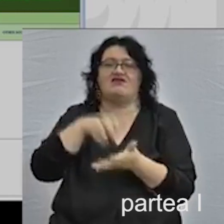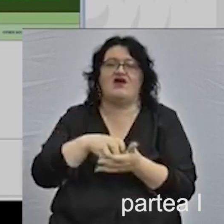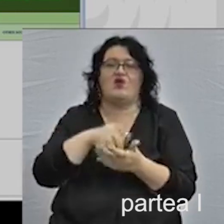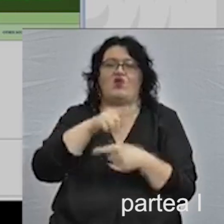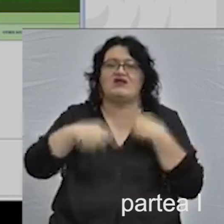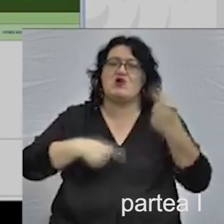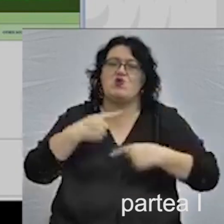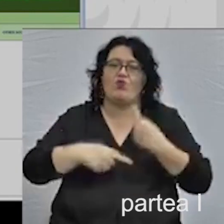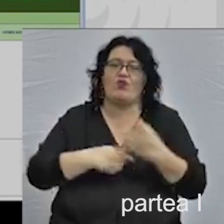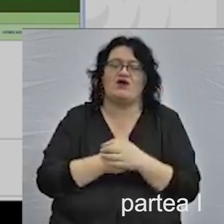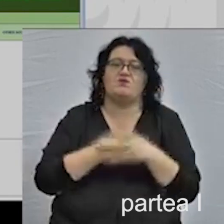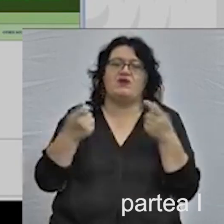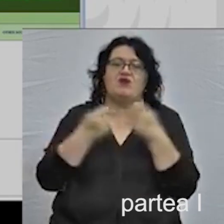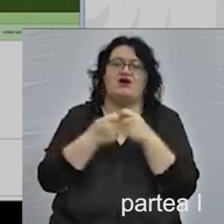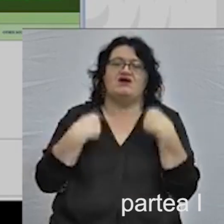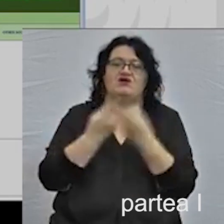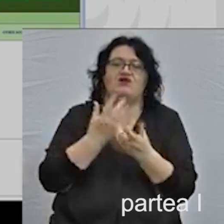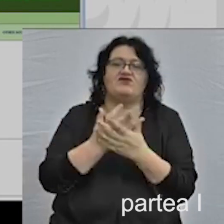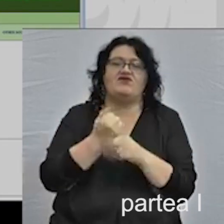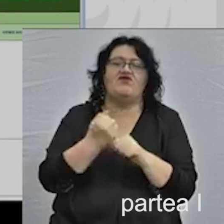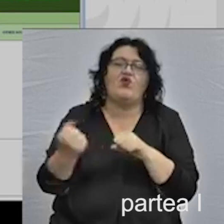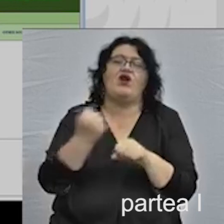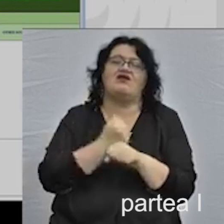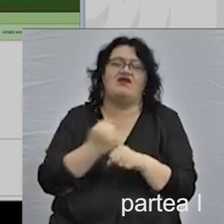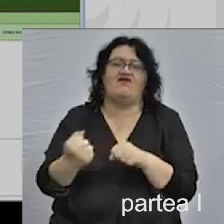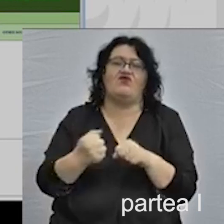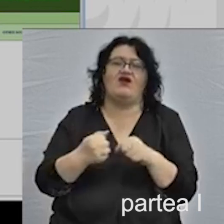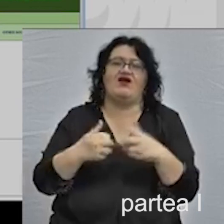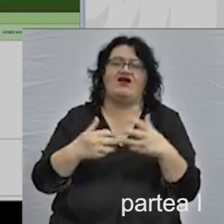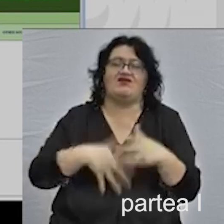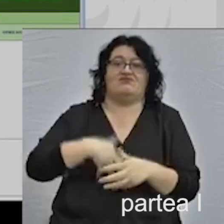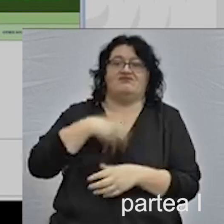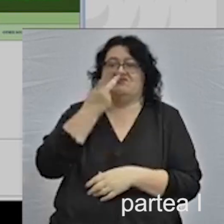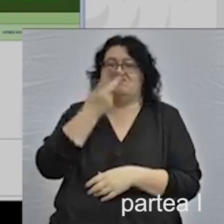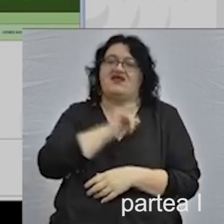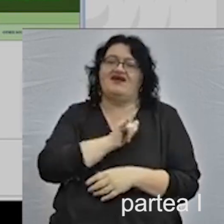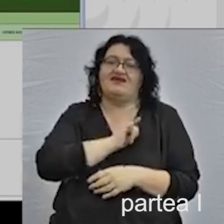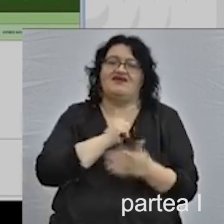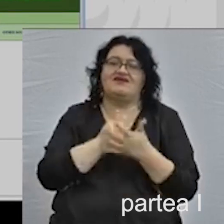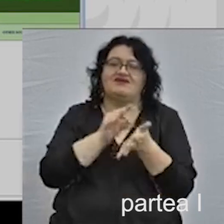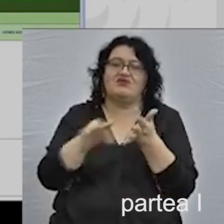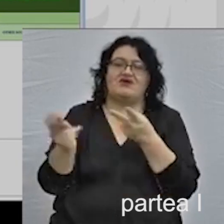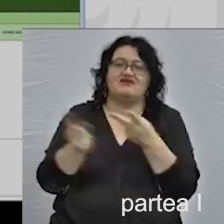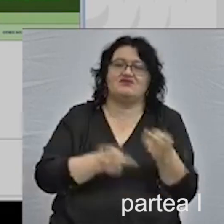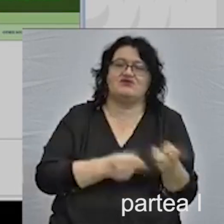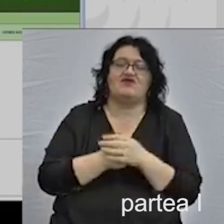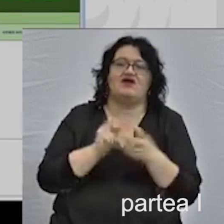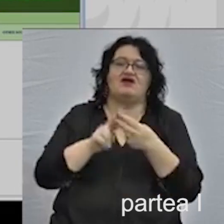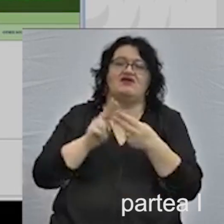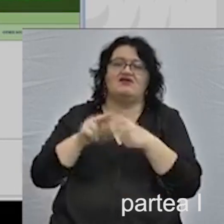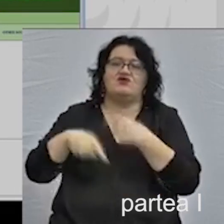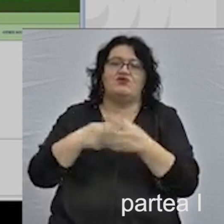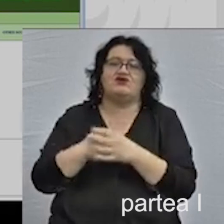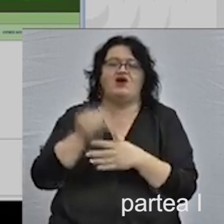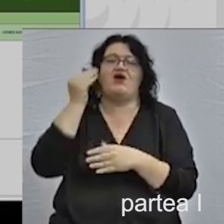ale lumii. Partenerii noștri au fost extrem de impresionați de asta și la multe întâlniri, după aceea,